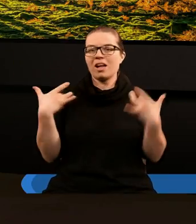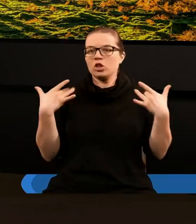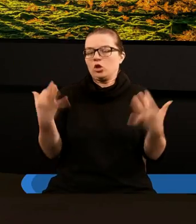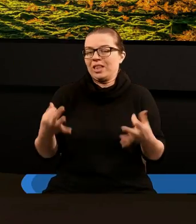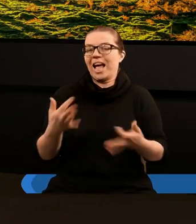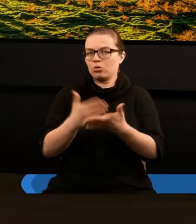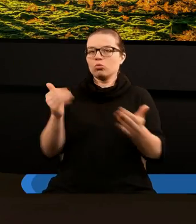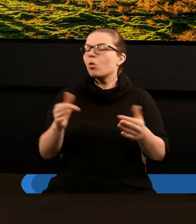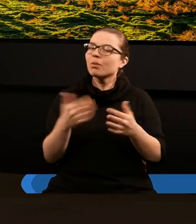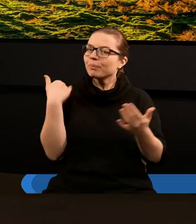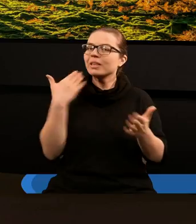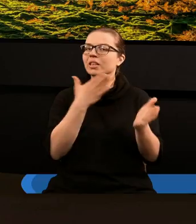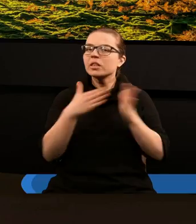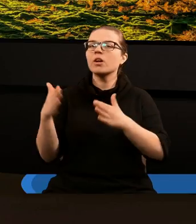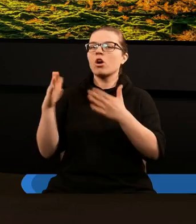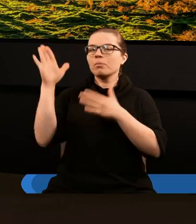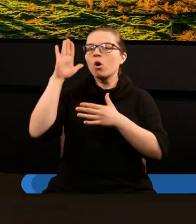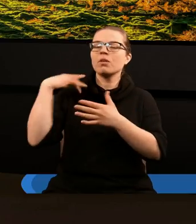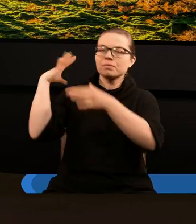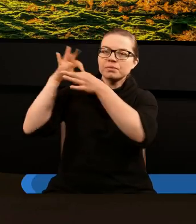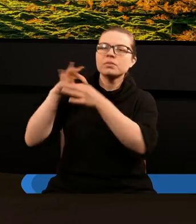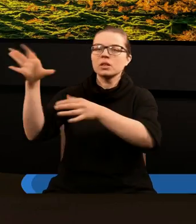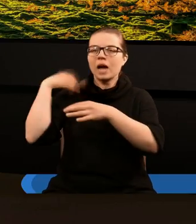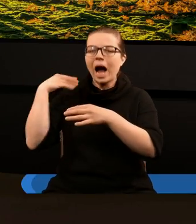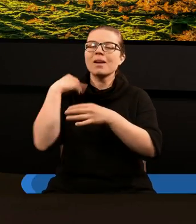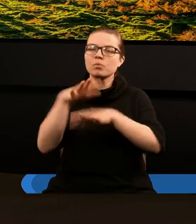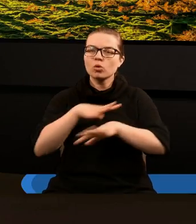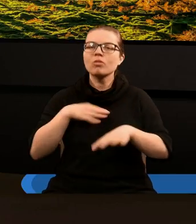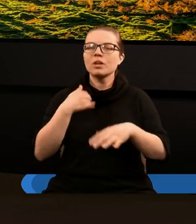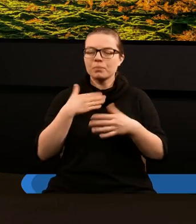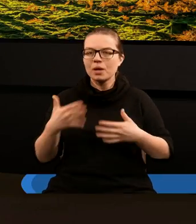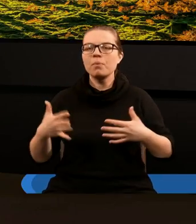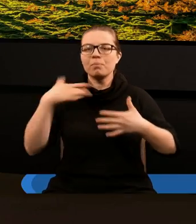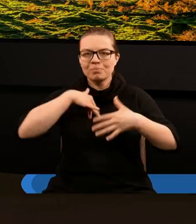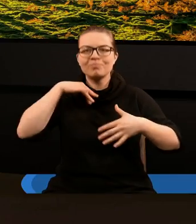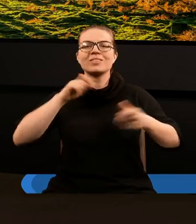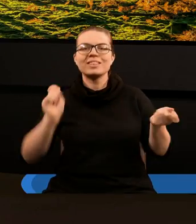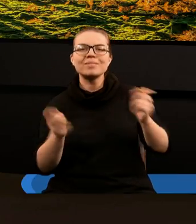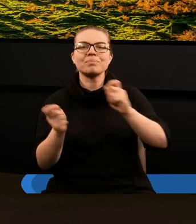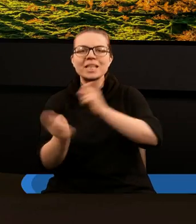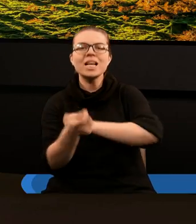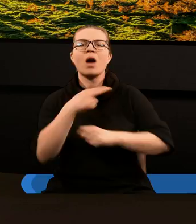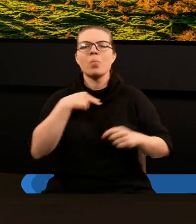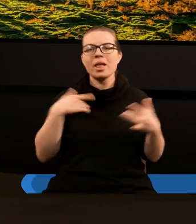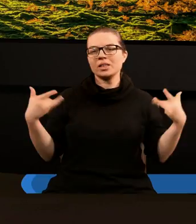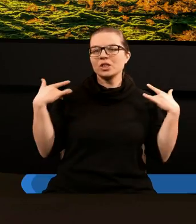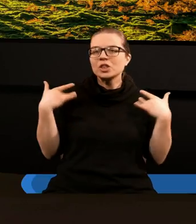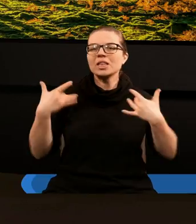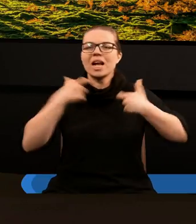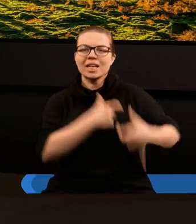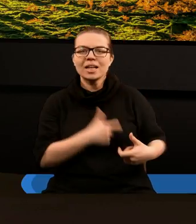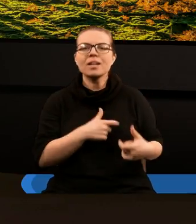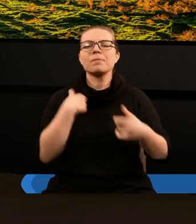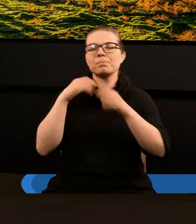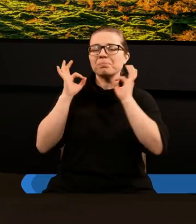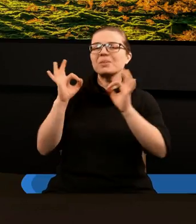i musimy pozwolić Panu Bogu, musimy pozwolić Duchowi Świętemu, aby przemieniał nas, aby doprowadził nas właśnie do takiego